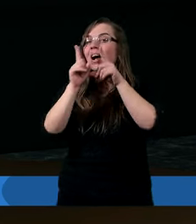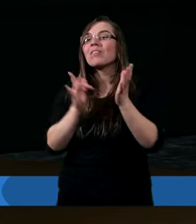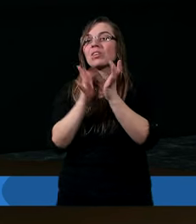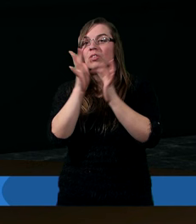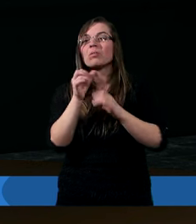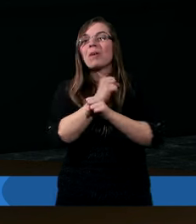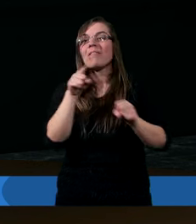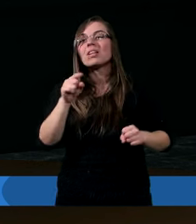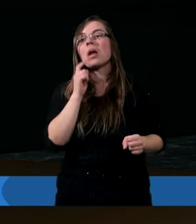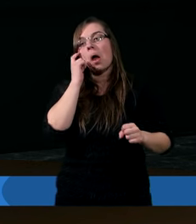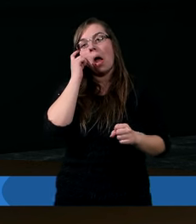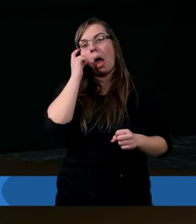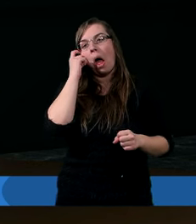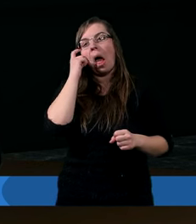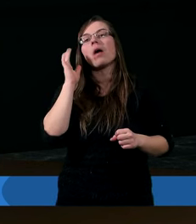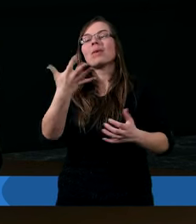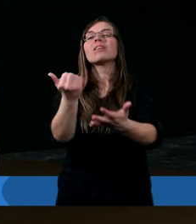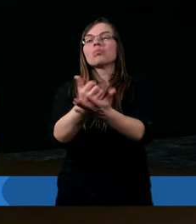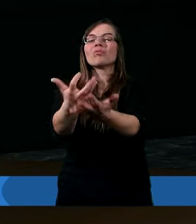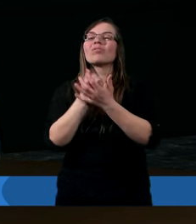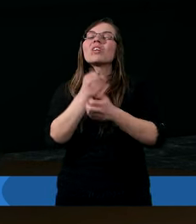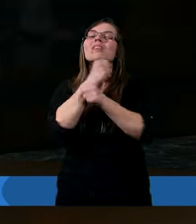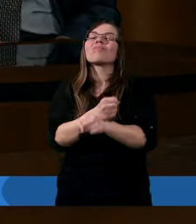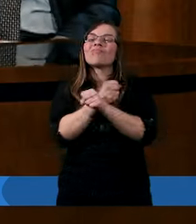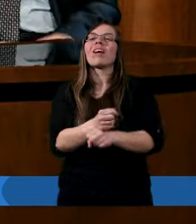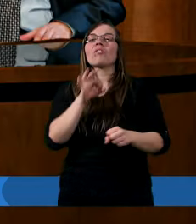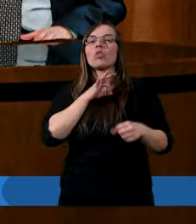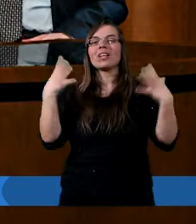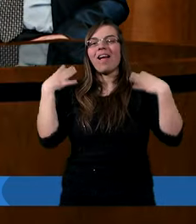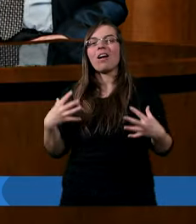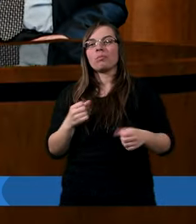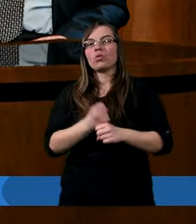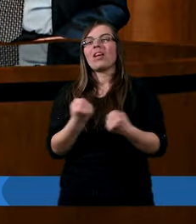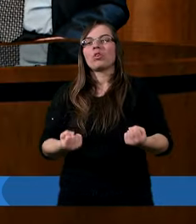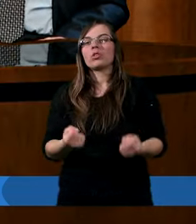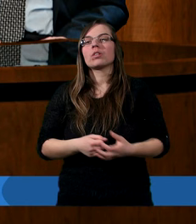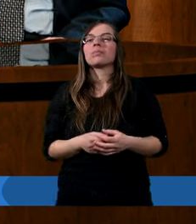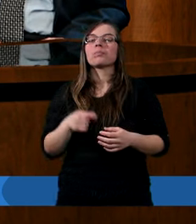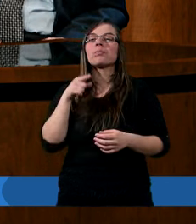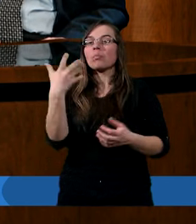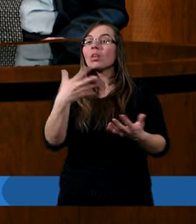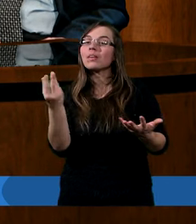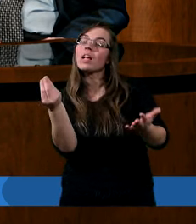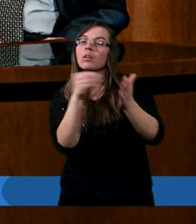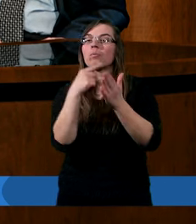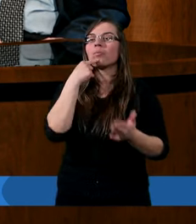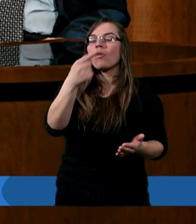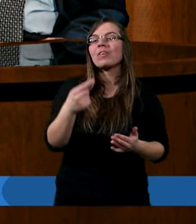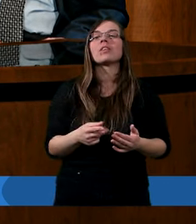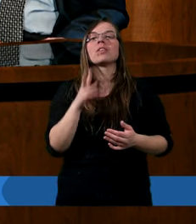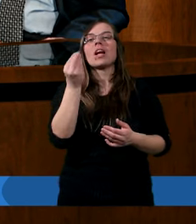czasie będzie musiał przyjąć na siebie też sąd. Dziękuję. Proszę bardzo w Władysławie. krótko powiedzieć też,